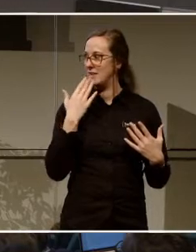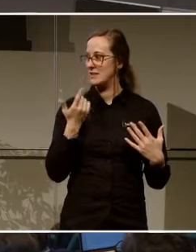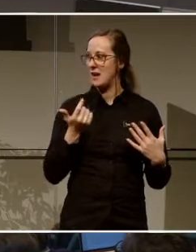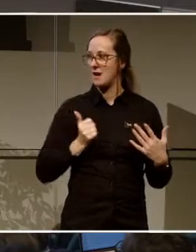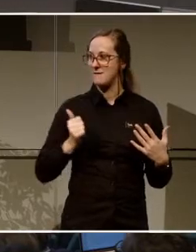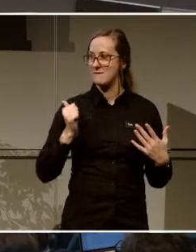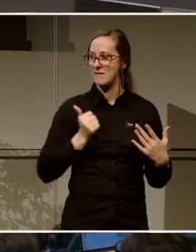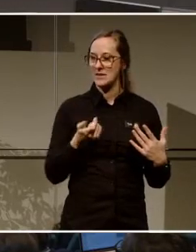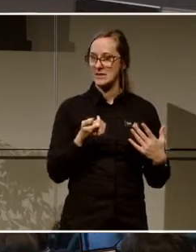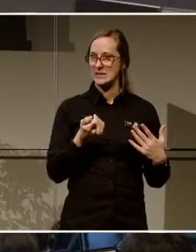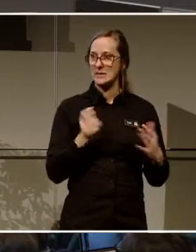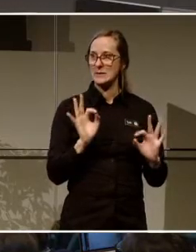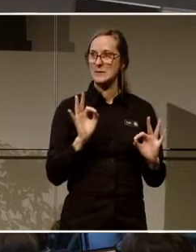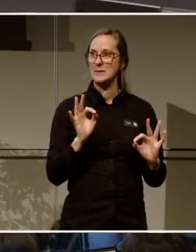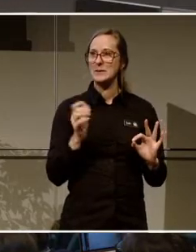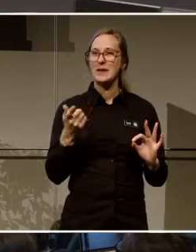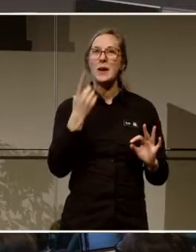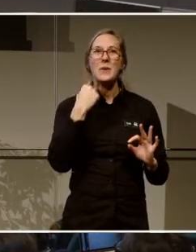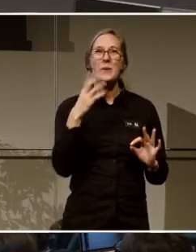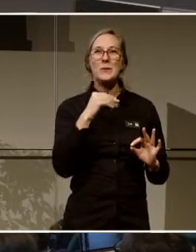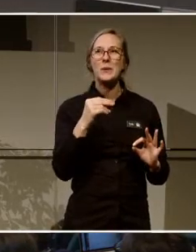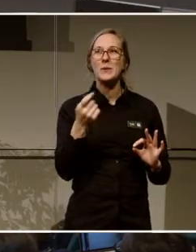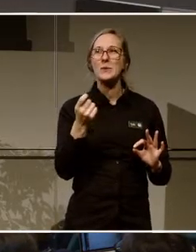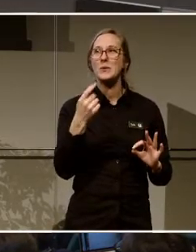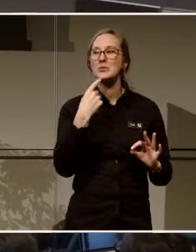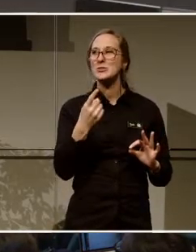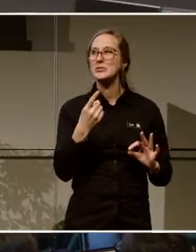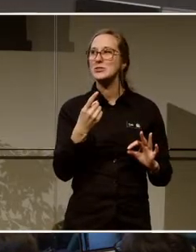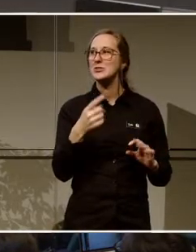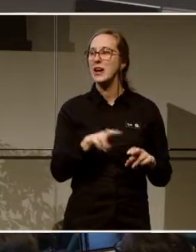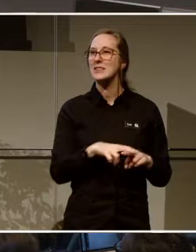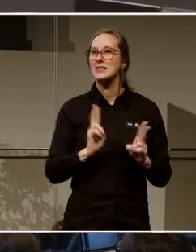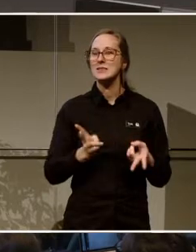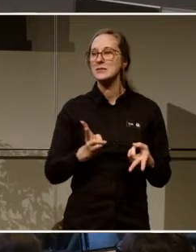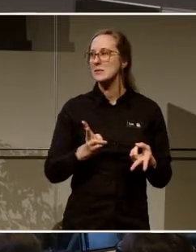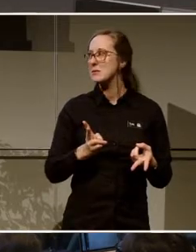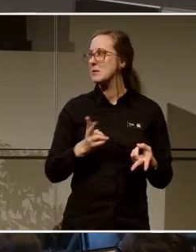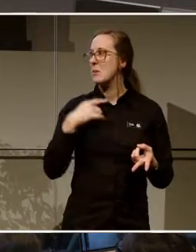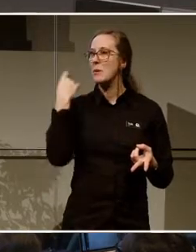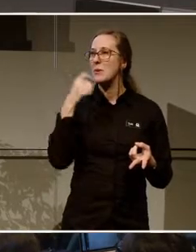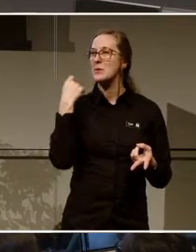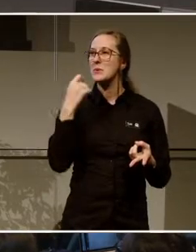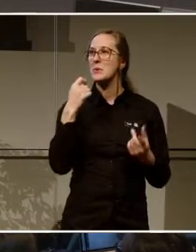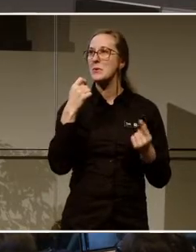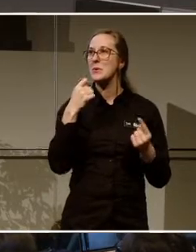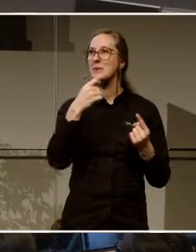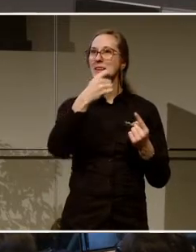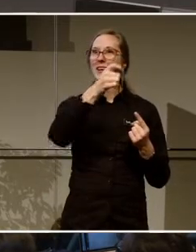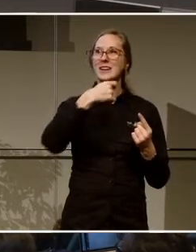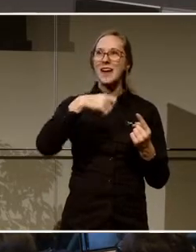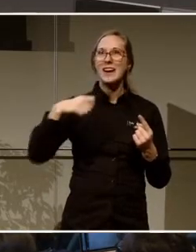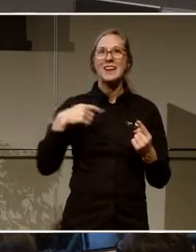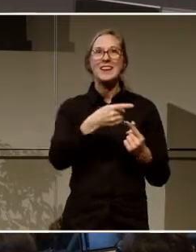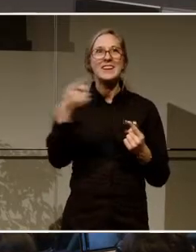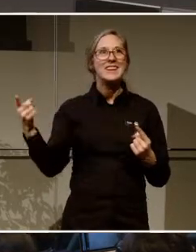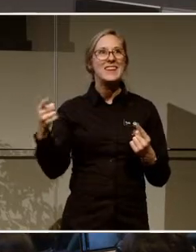ser lite bättre ut. Det var som någon sa igår, att det ser lite ut som man står nedanför en julkalender. När man står här, nej liksom luckorna.